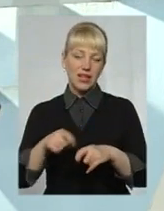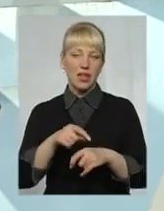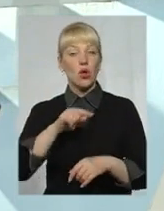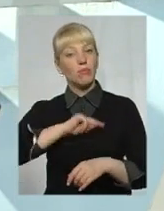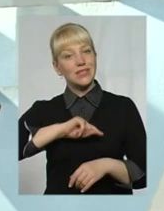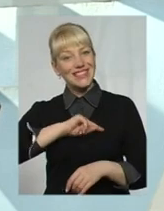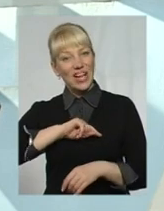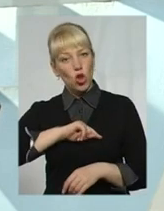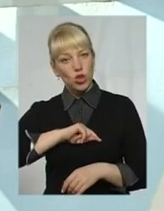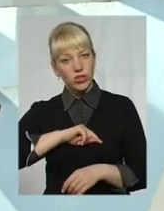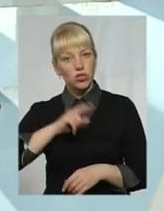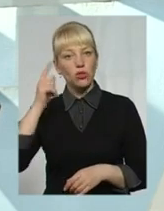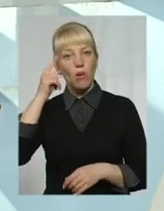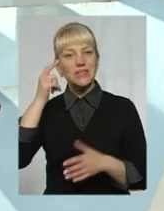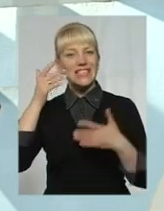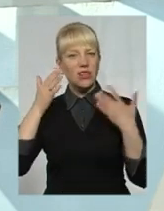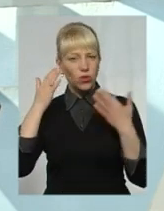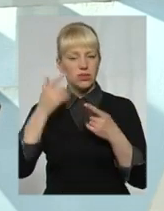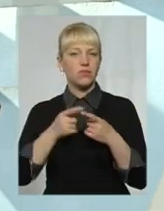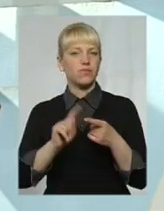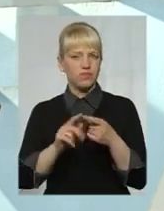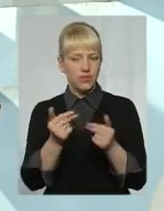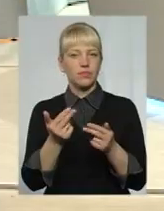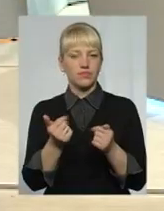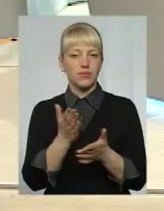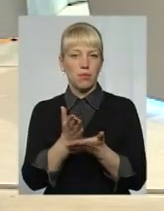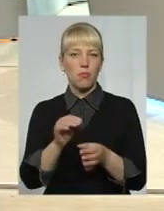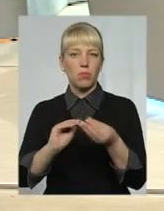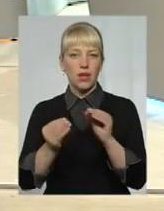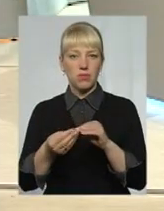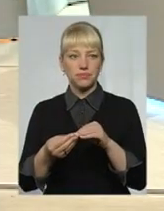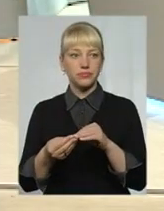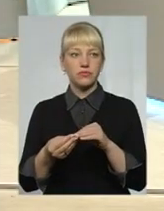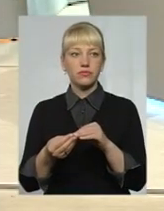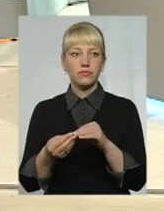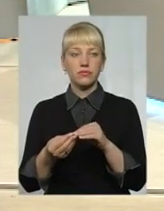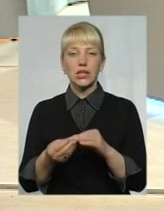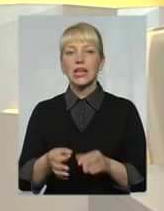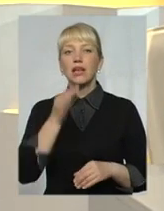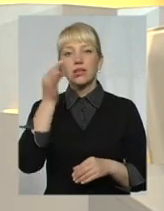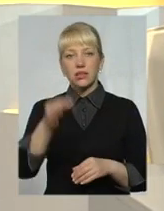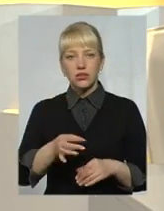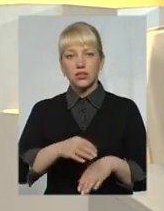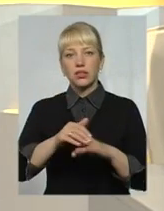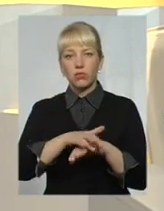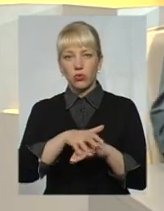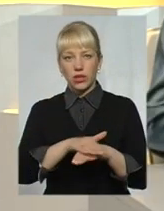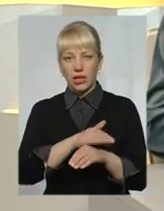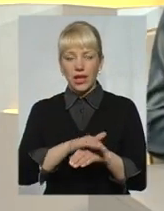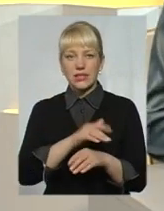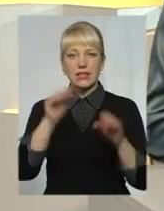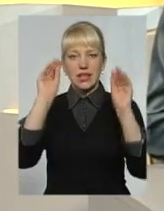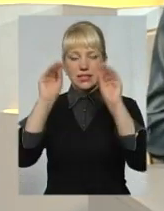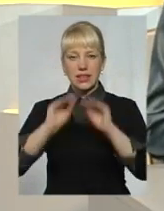Психологічно, психічно, так, це є проблема. Є проблема. Скажіть, будь ласка, статистика свідчить не на